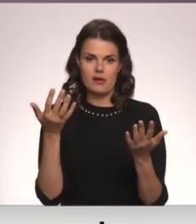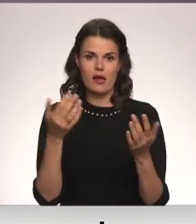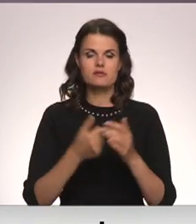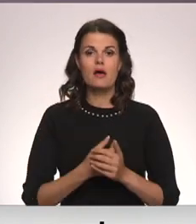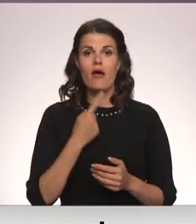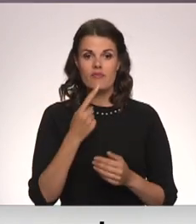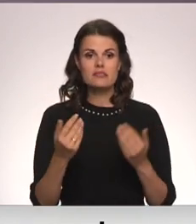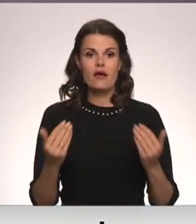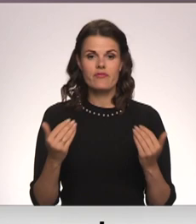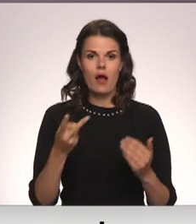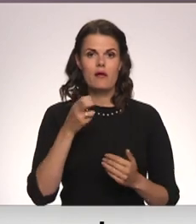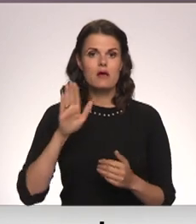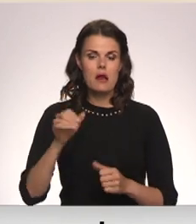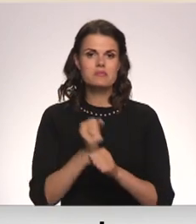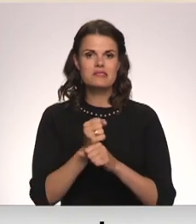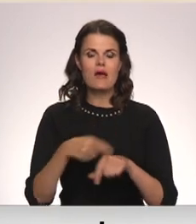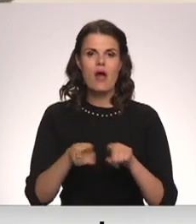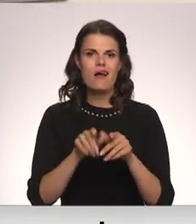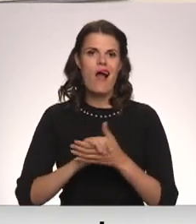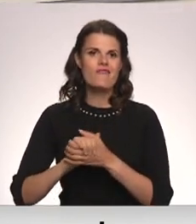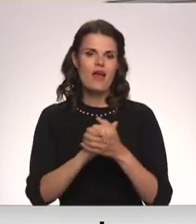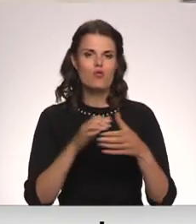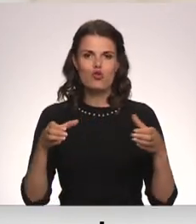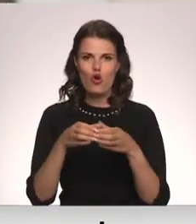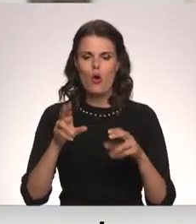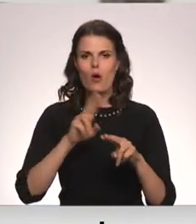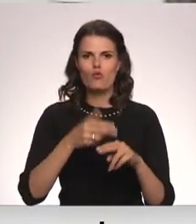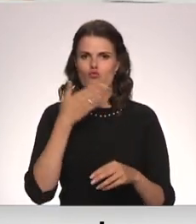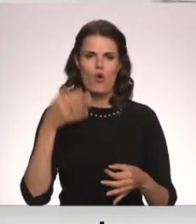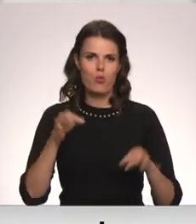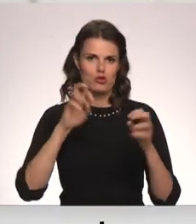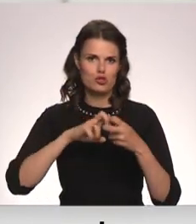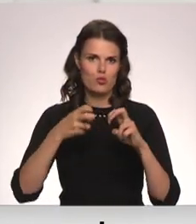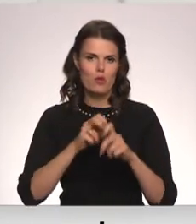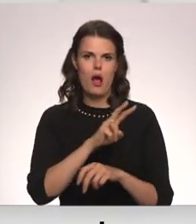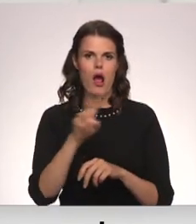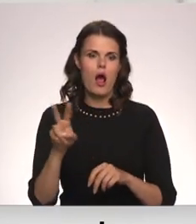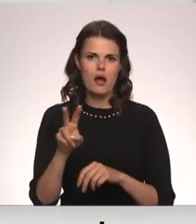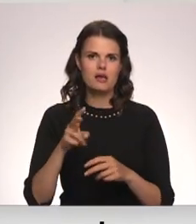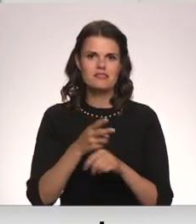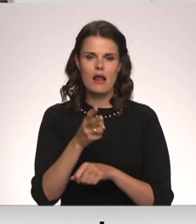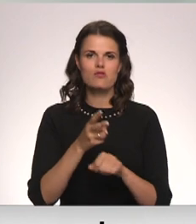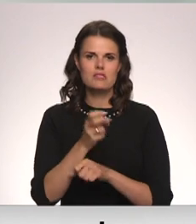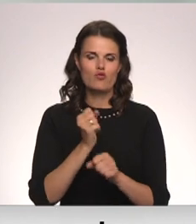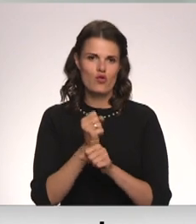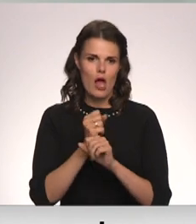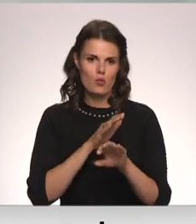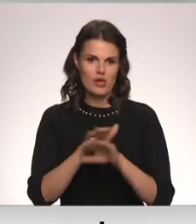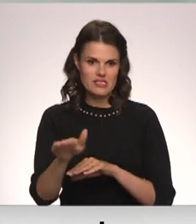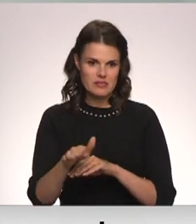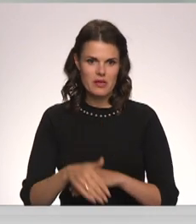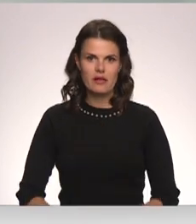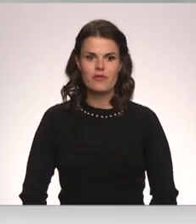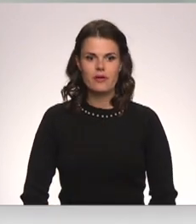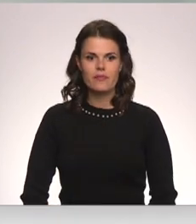pat laban knap strādā kā vienota komanda un iestādē nav būtisku problēmu, kas ierobežot knapu darbu izpildi. Tā nepamanība,